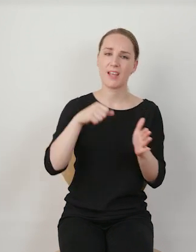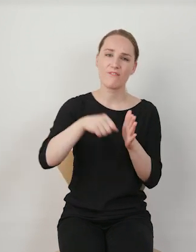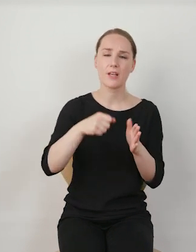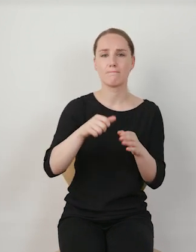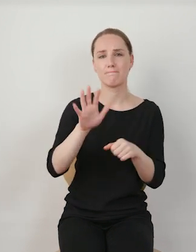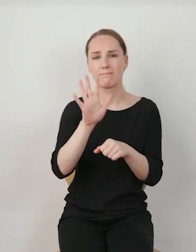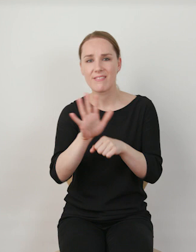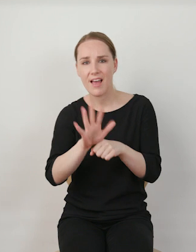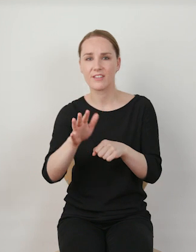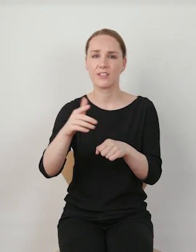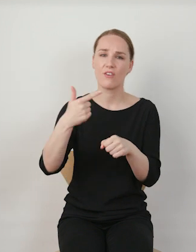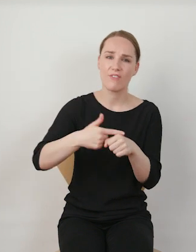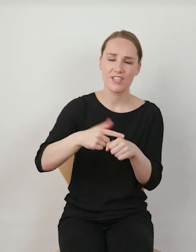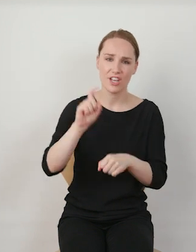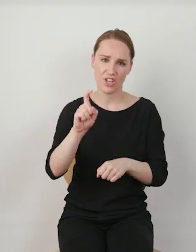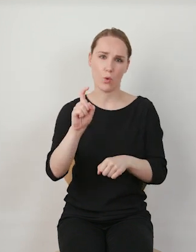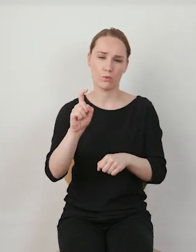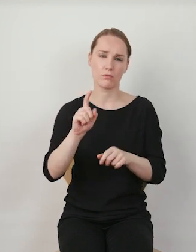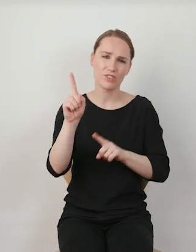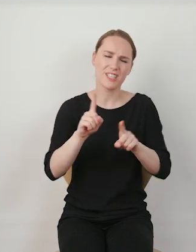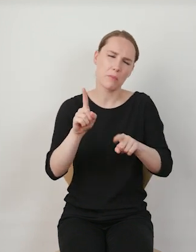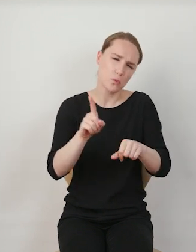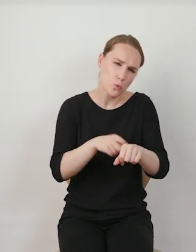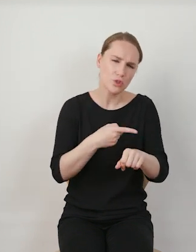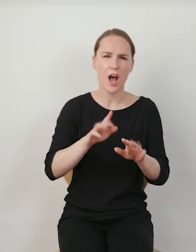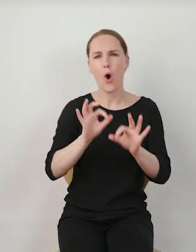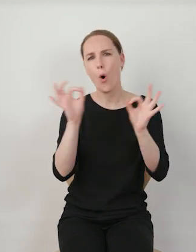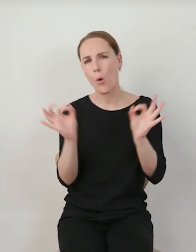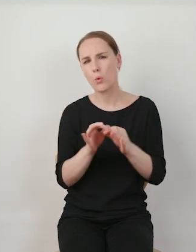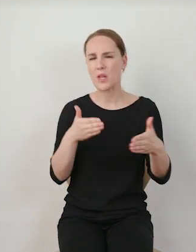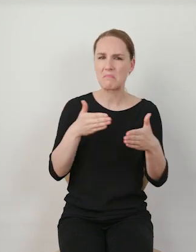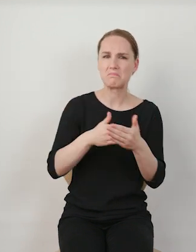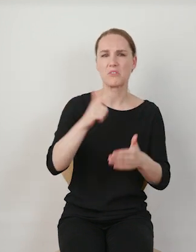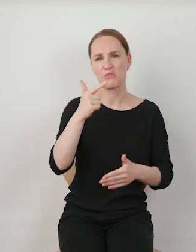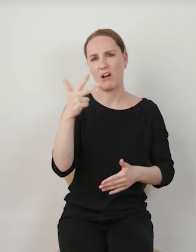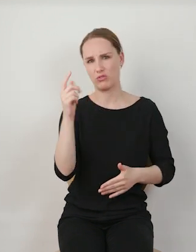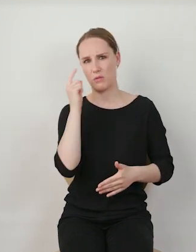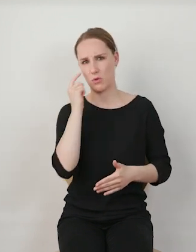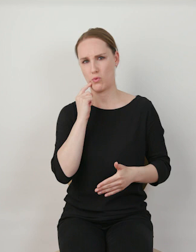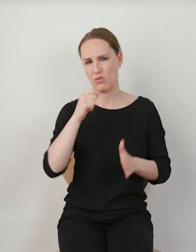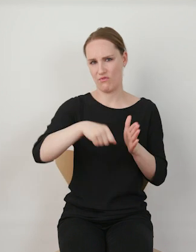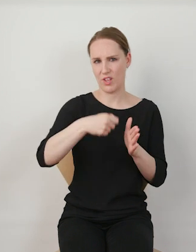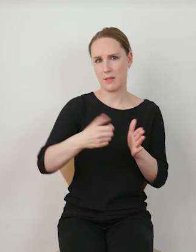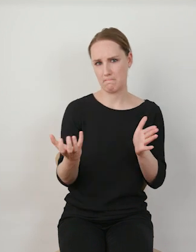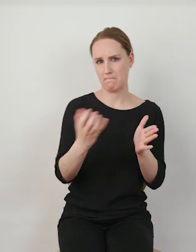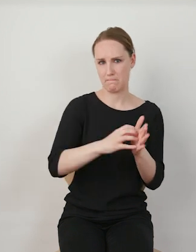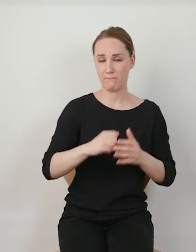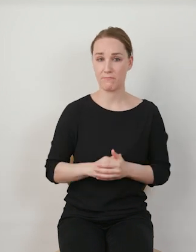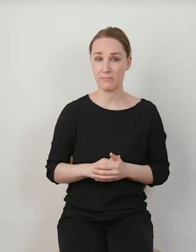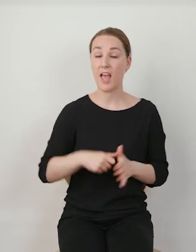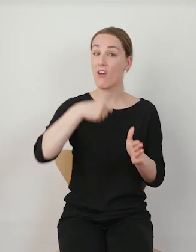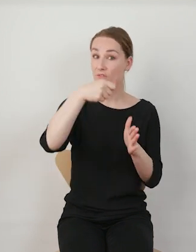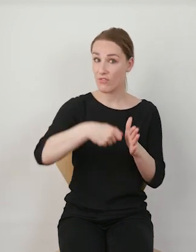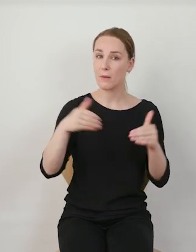-sekundowe, czasami dłuższe, ale generalnie one trwają około 2-3 minut. Do tych filmików możemy